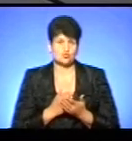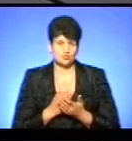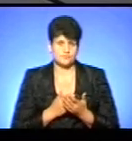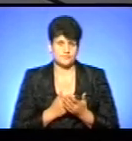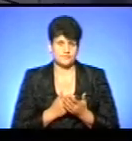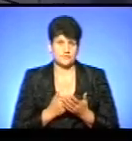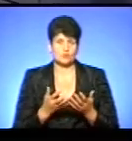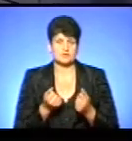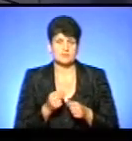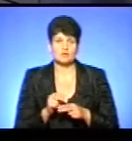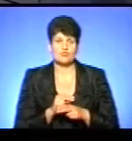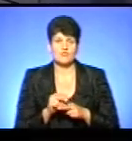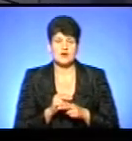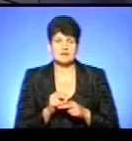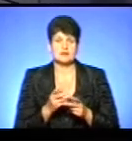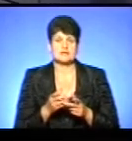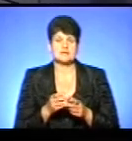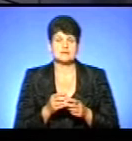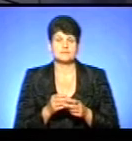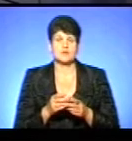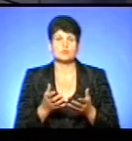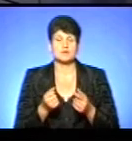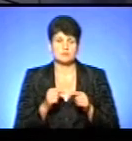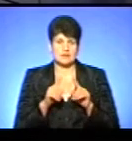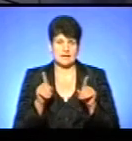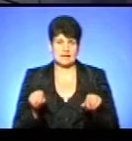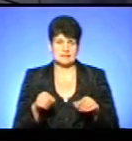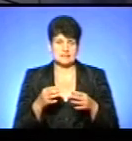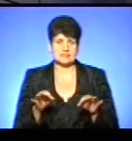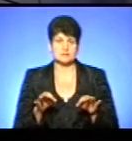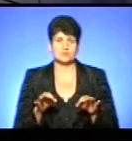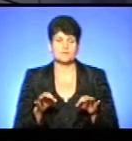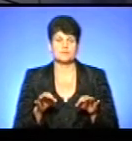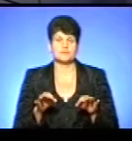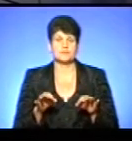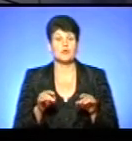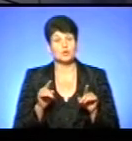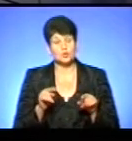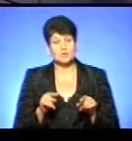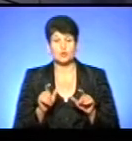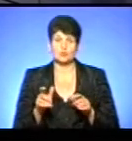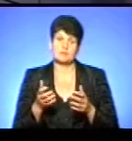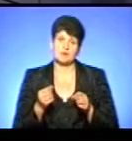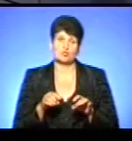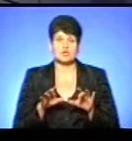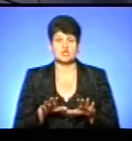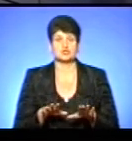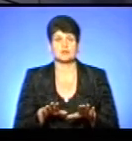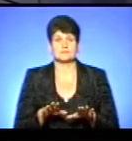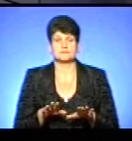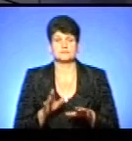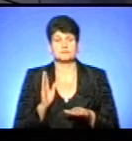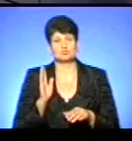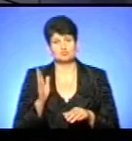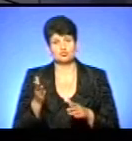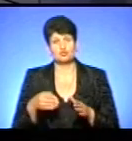лікувальний заклад отримує ліцензію по наданню тої чи іншої медичної послуги, тоді люди приймуть рішення, чи